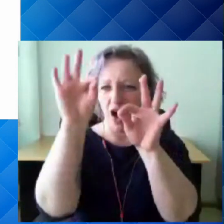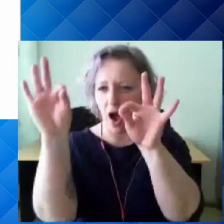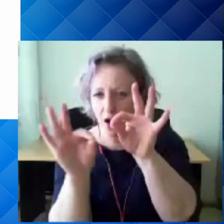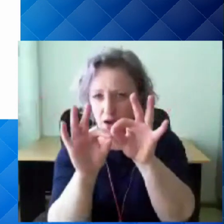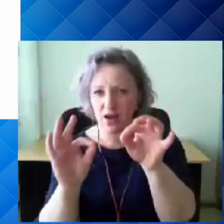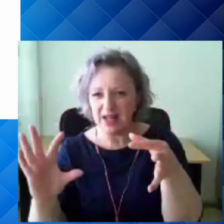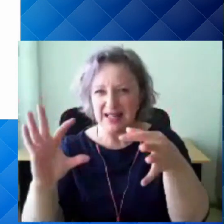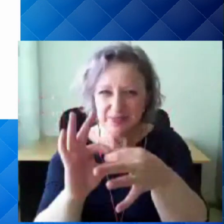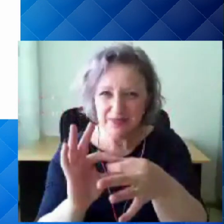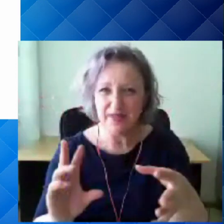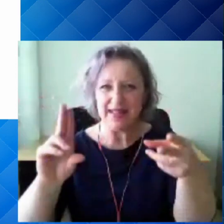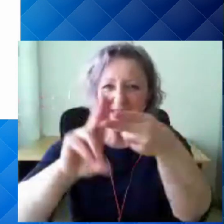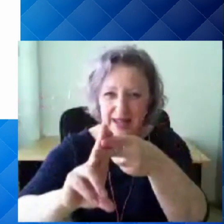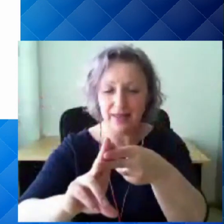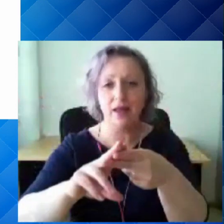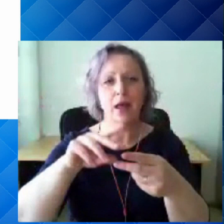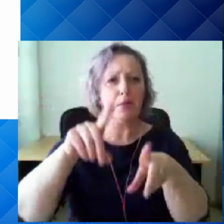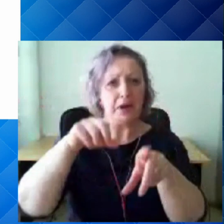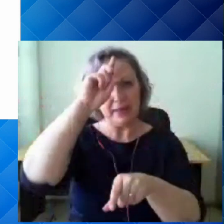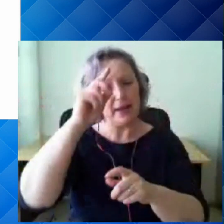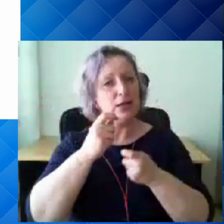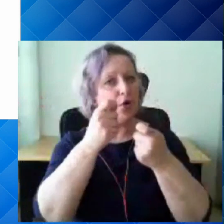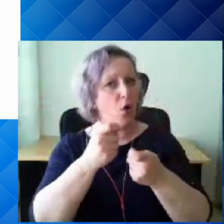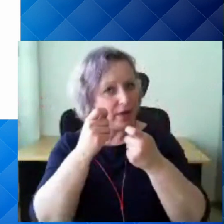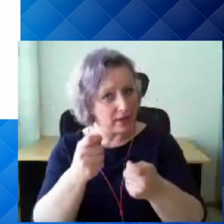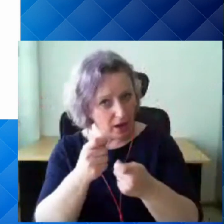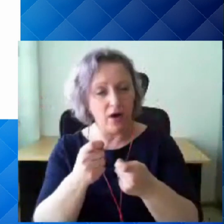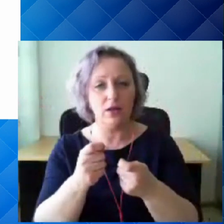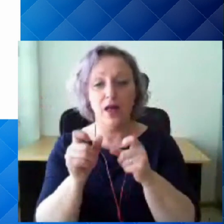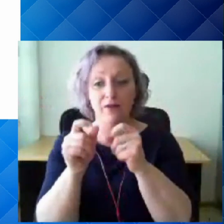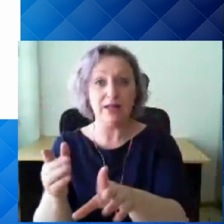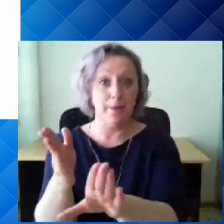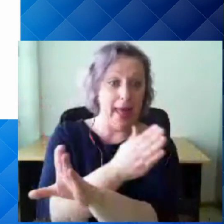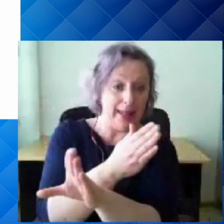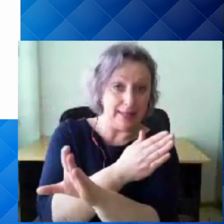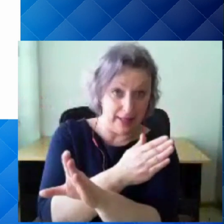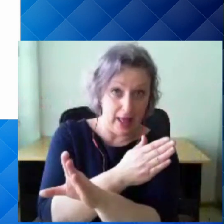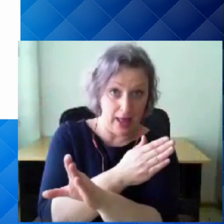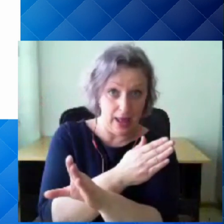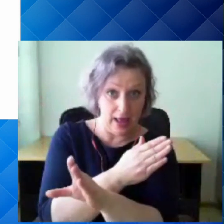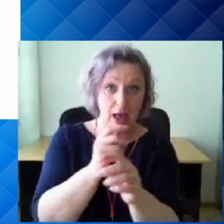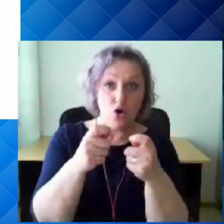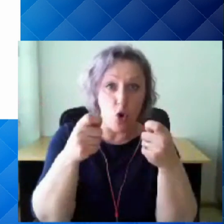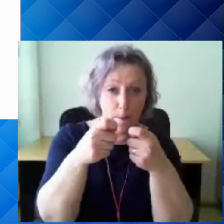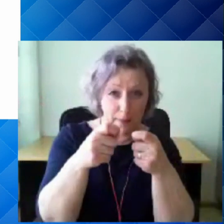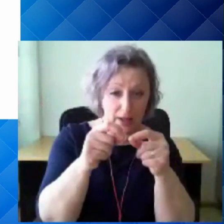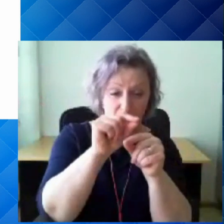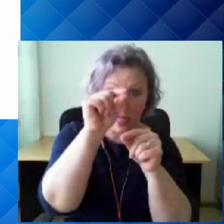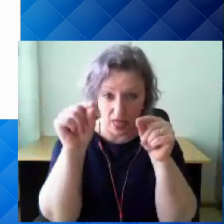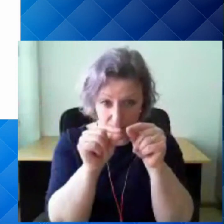ja näiteks mõned riigid soovitavad enne utiliseerimist need kummid siis